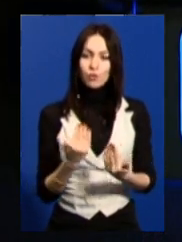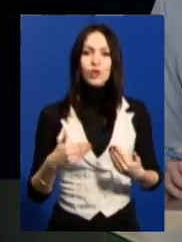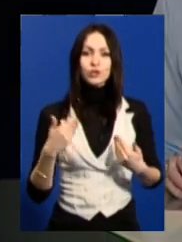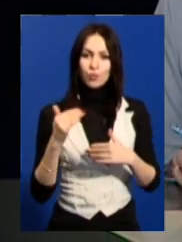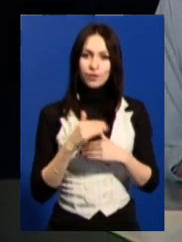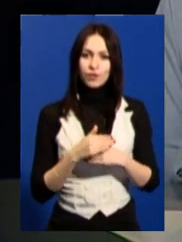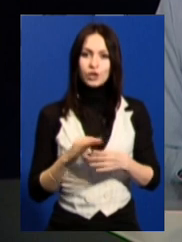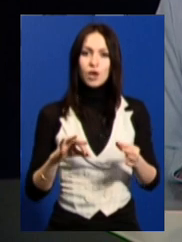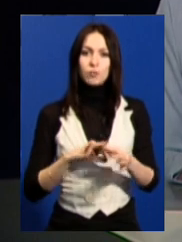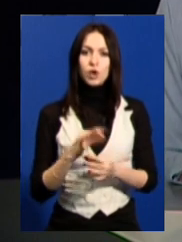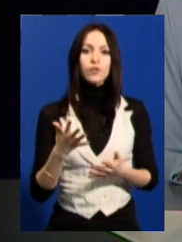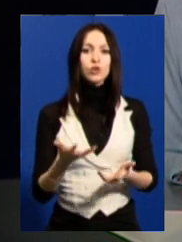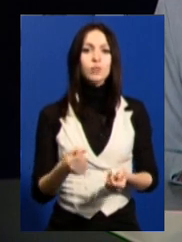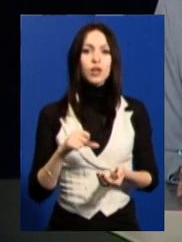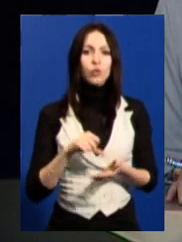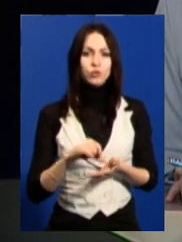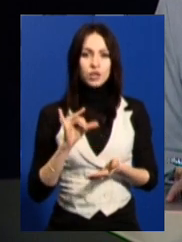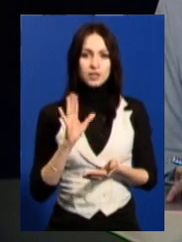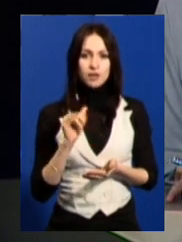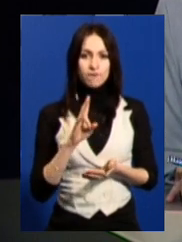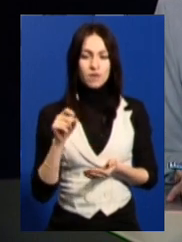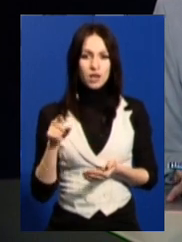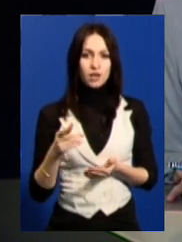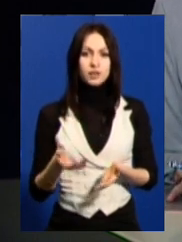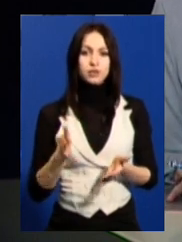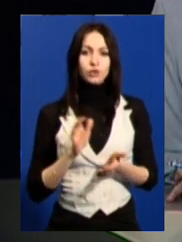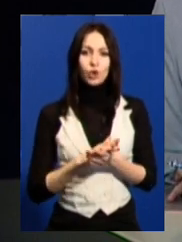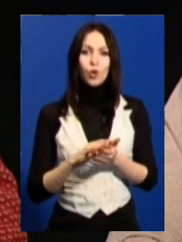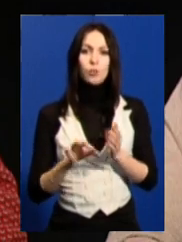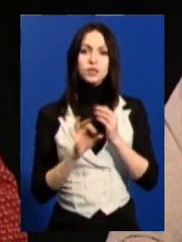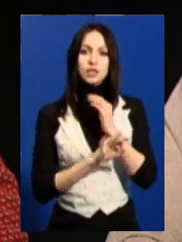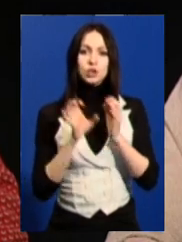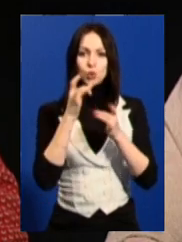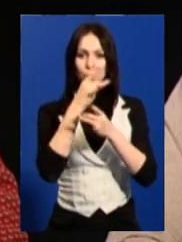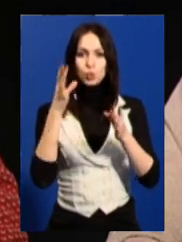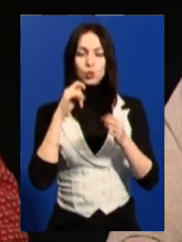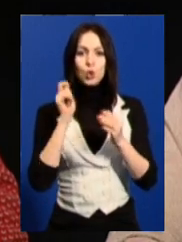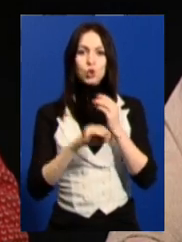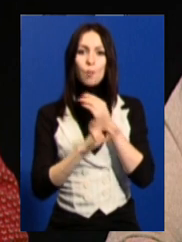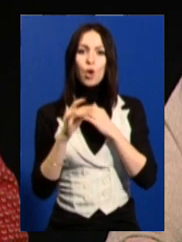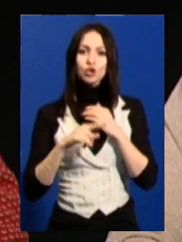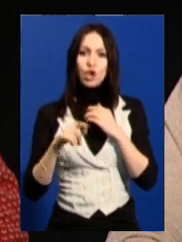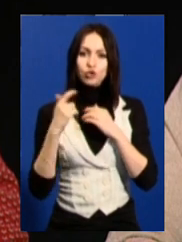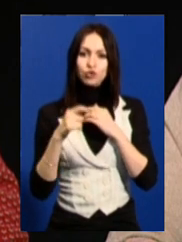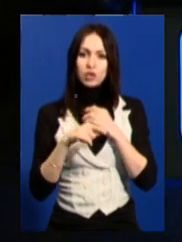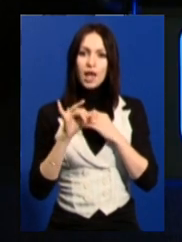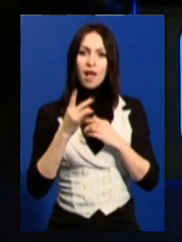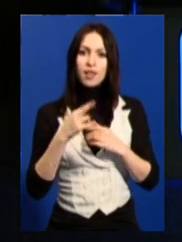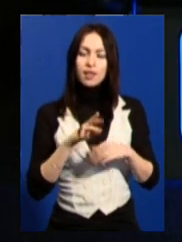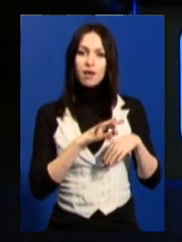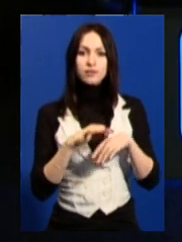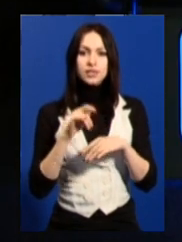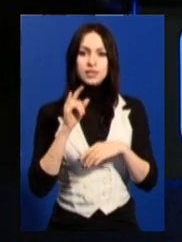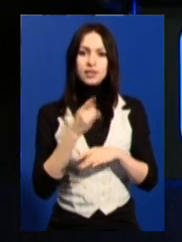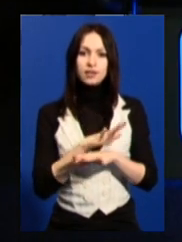Проєкт, в якому брала участь Іван, назнайомив Закарпаття з культурою Слобожанщини. Ілля ж возив дітей з прифронтової зони кількома містами